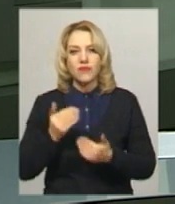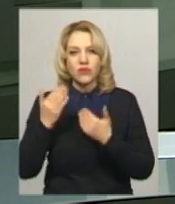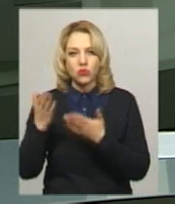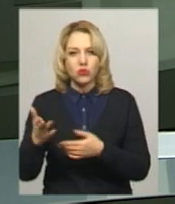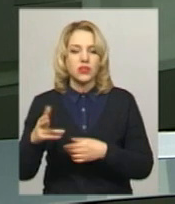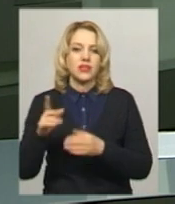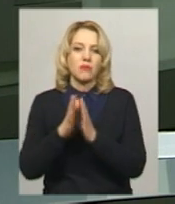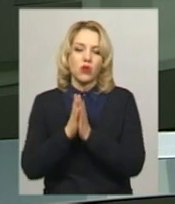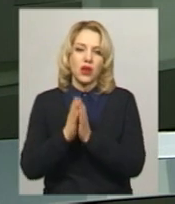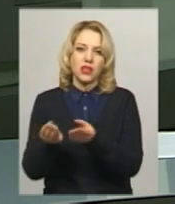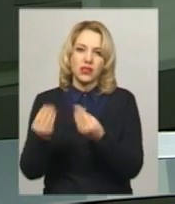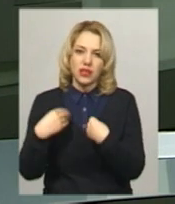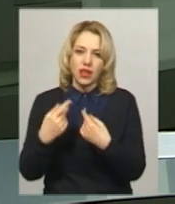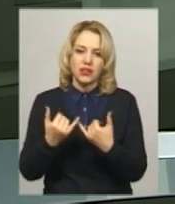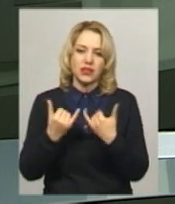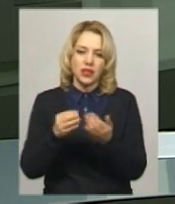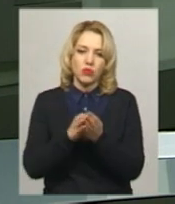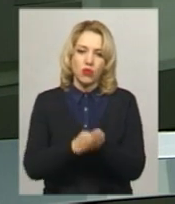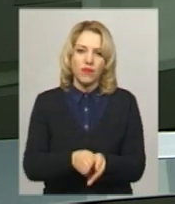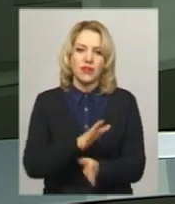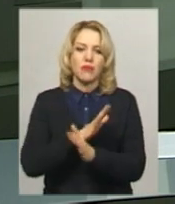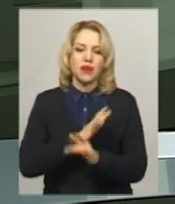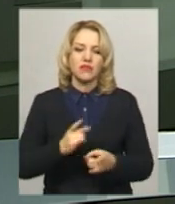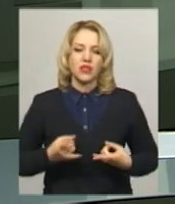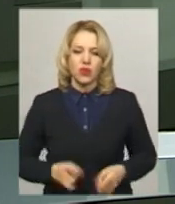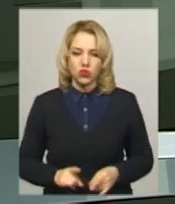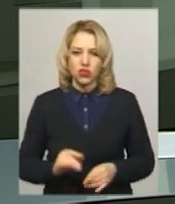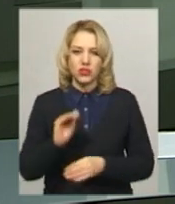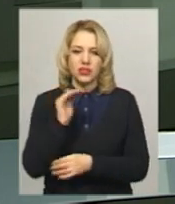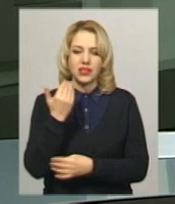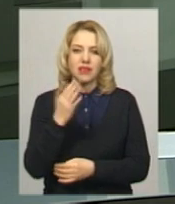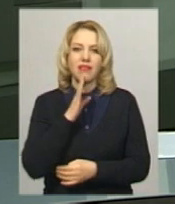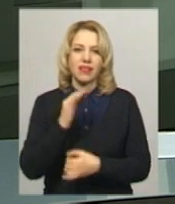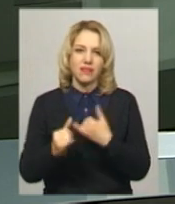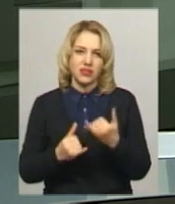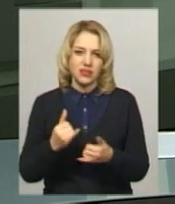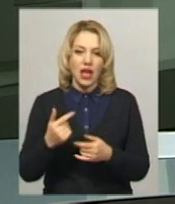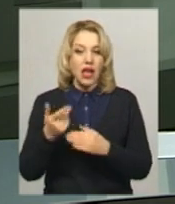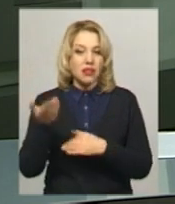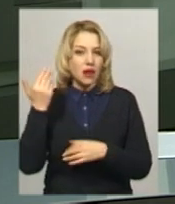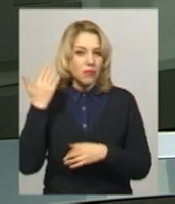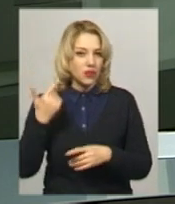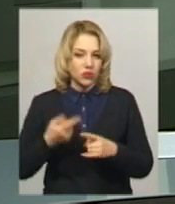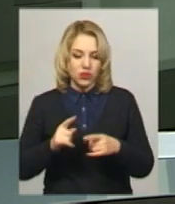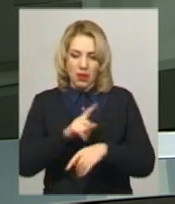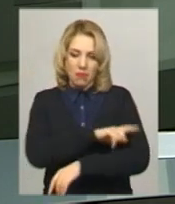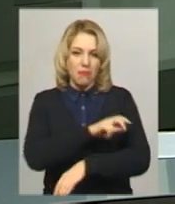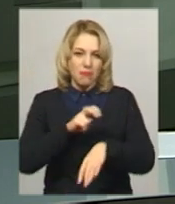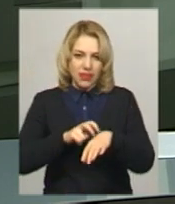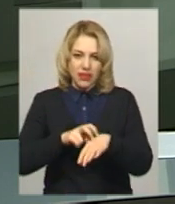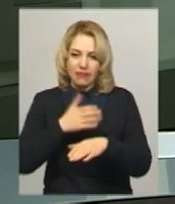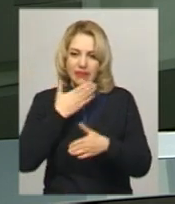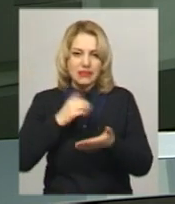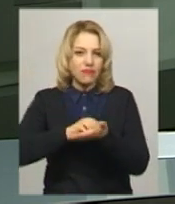проханням видати їй для поховання мертвонароджену дитину її невістки. Напередодні медики не зафіксували випадків народження мертвих